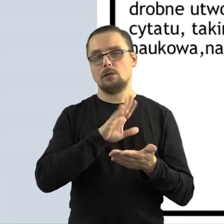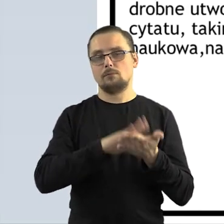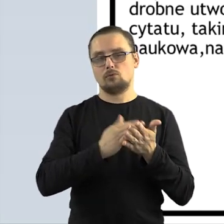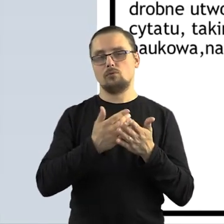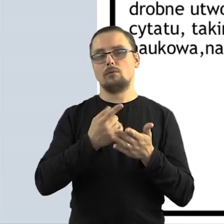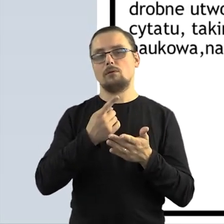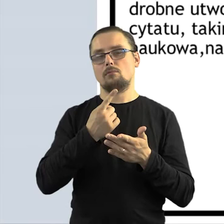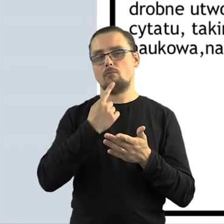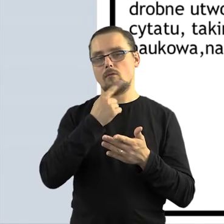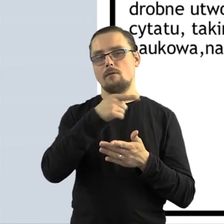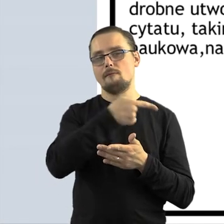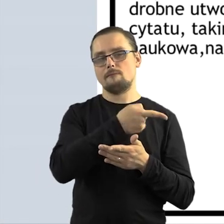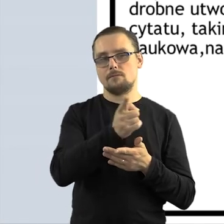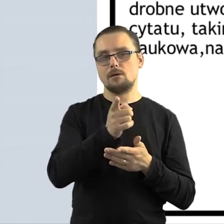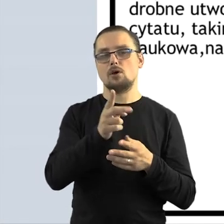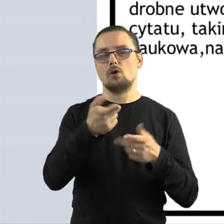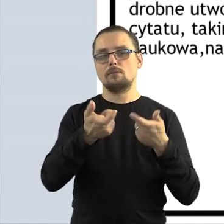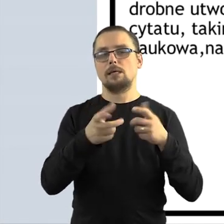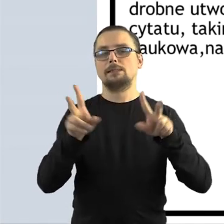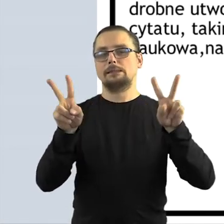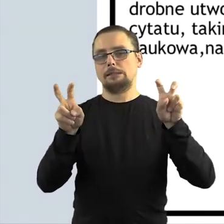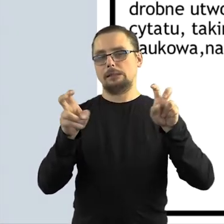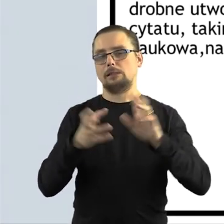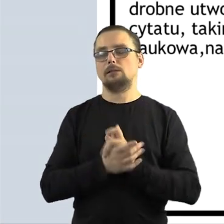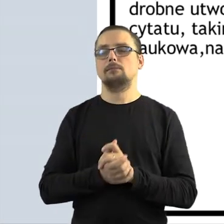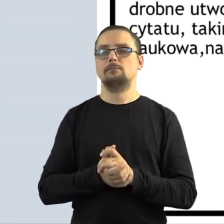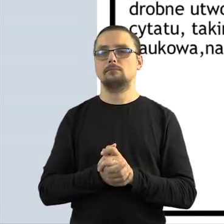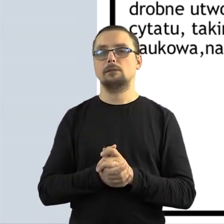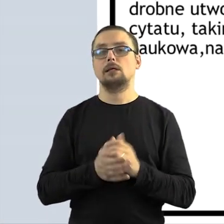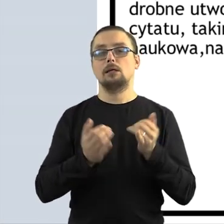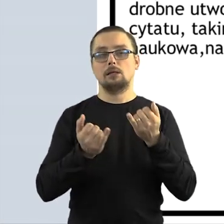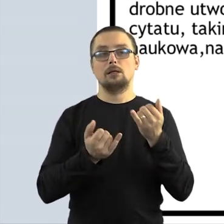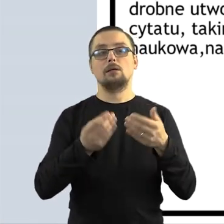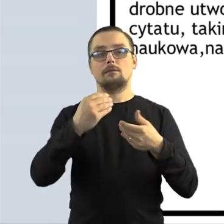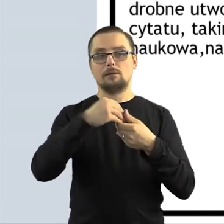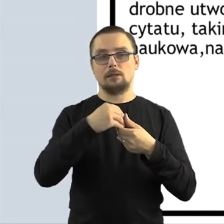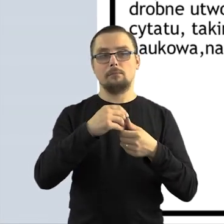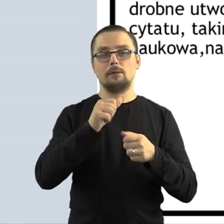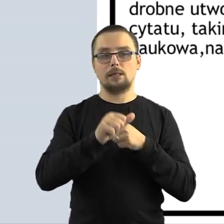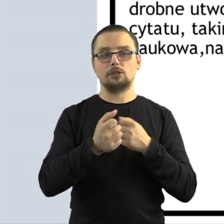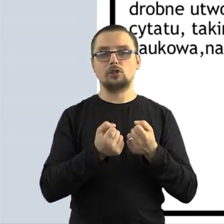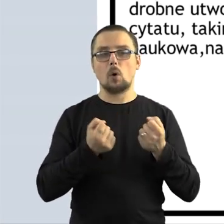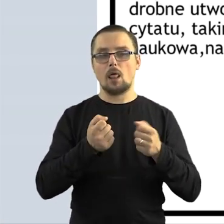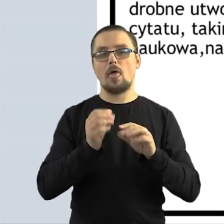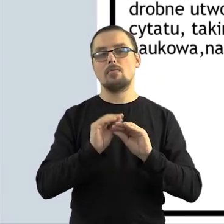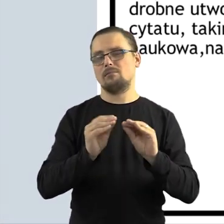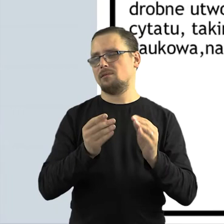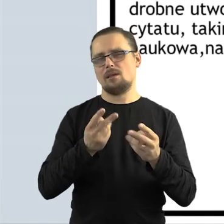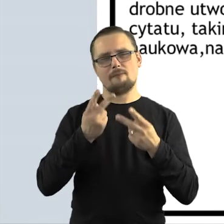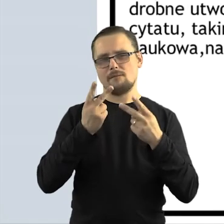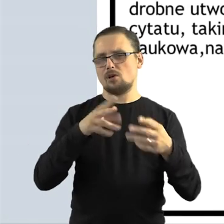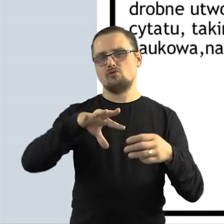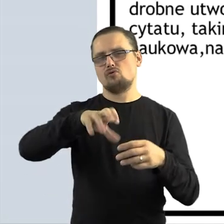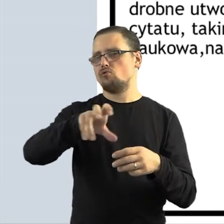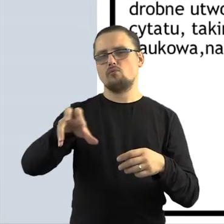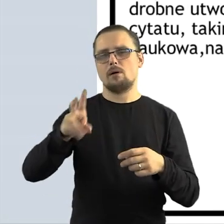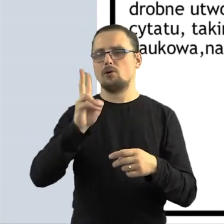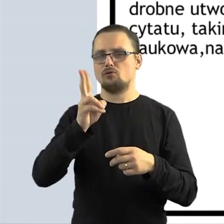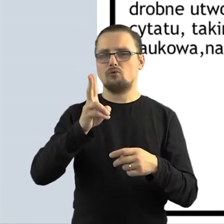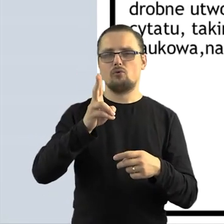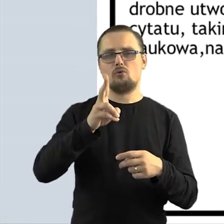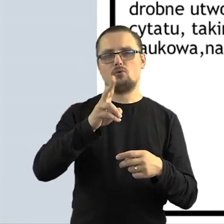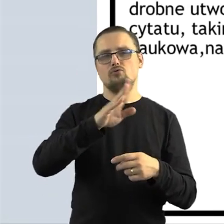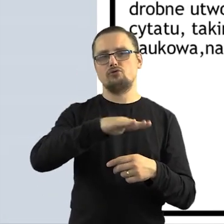prawo cytatu się powoływać, jeśli oczywiście jest to działalność edukacyjna. I tutaj już nieważne do kogo skierowana, nieważne czy to będą dzieci,